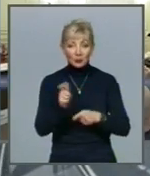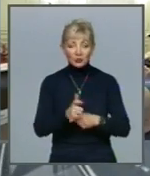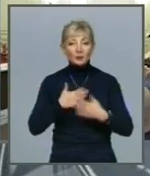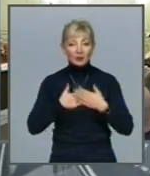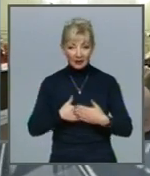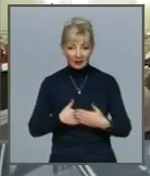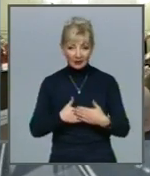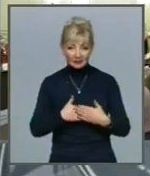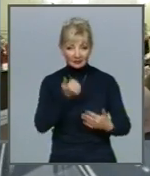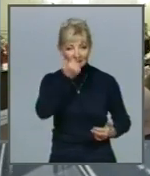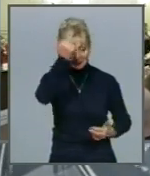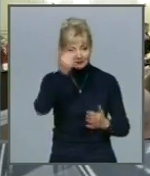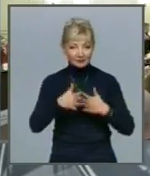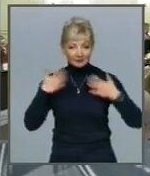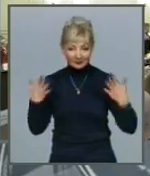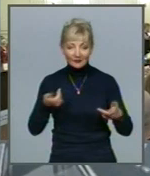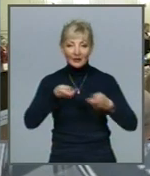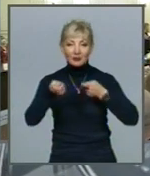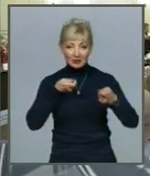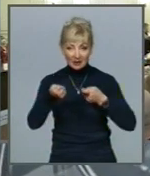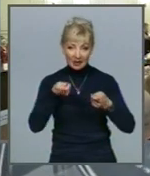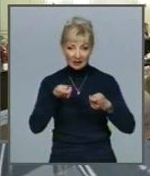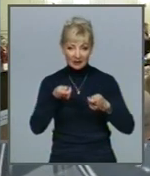дякую велике адміністрації